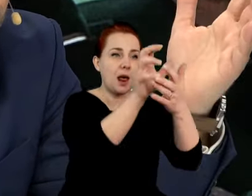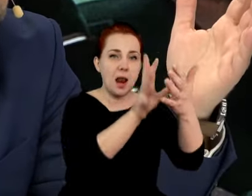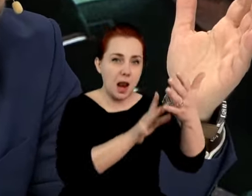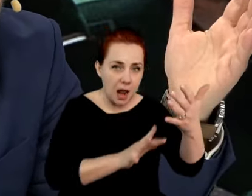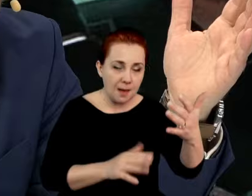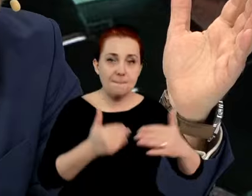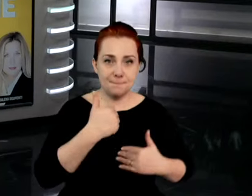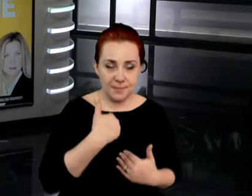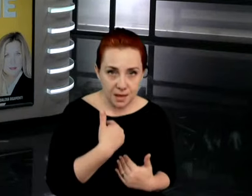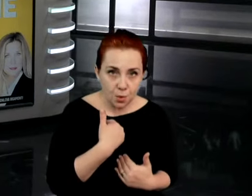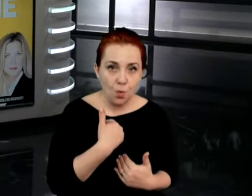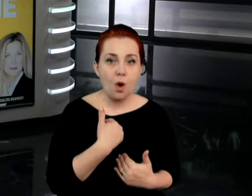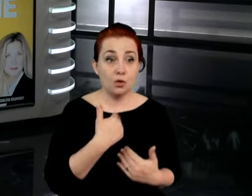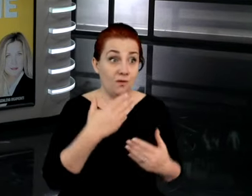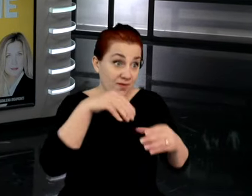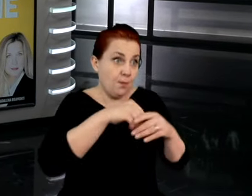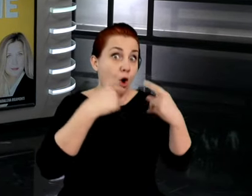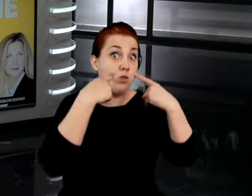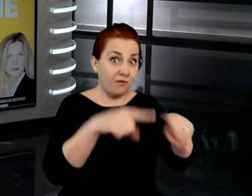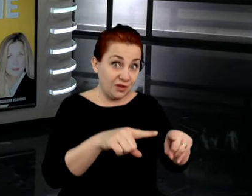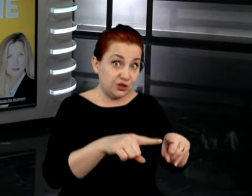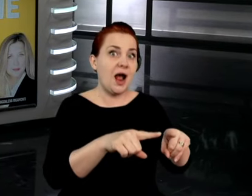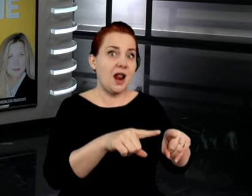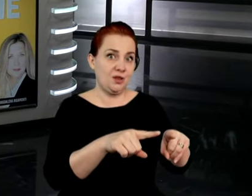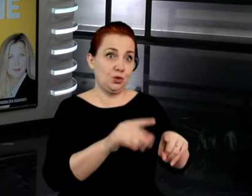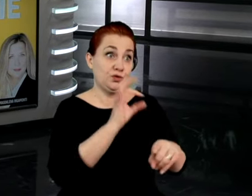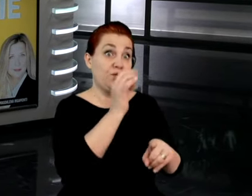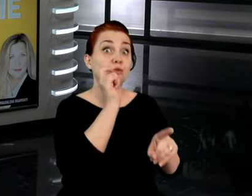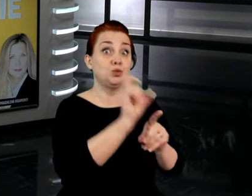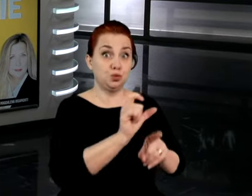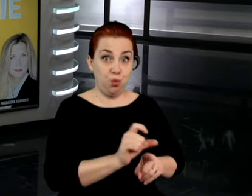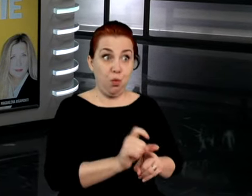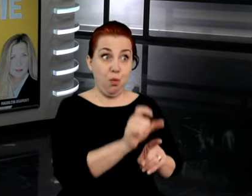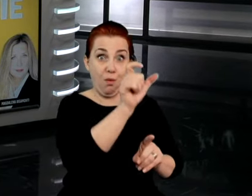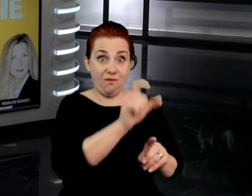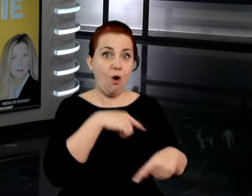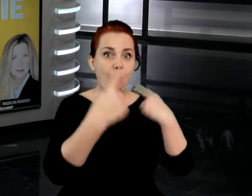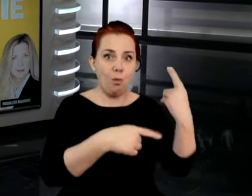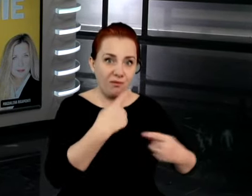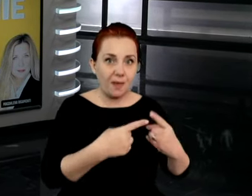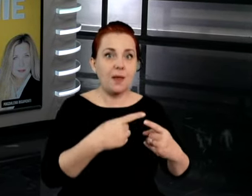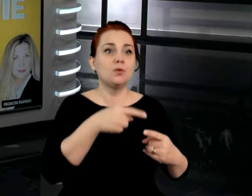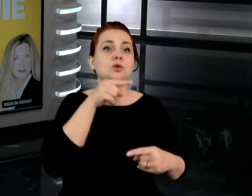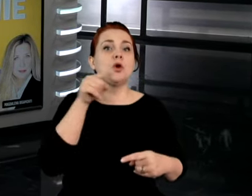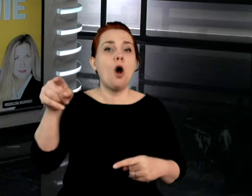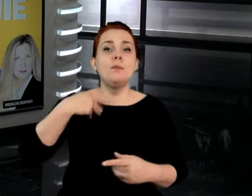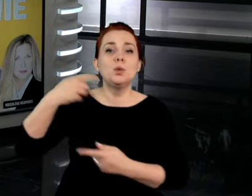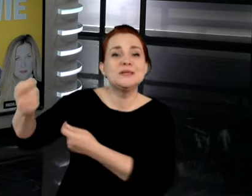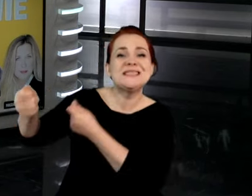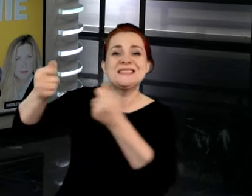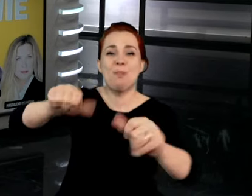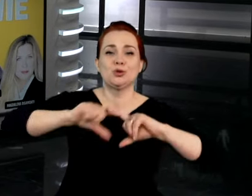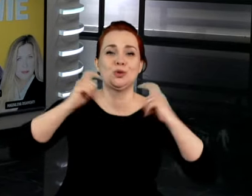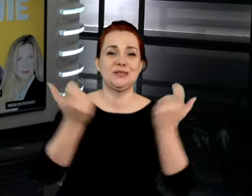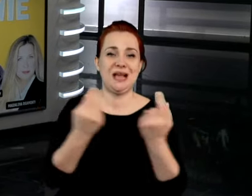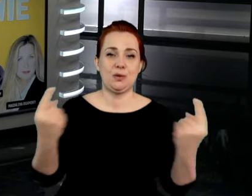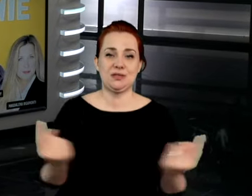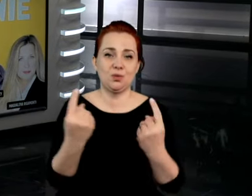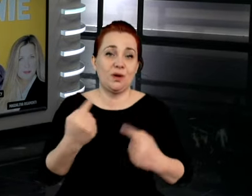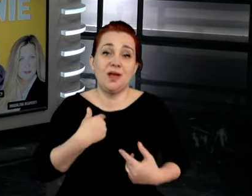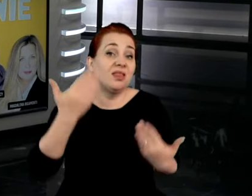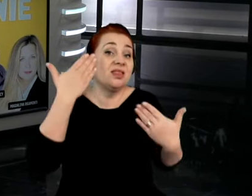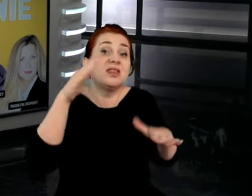z pełną odpowiedzialnością karną za to, co mówi śledczym, sponsorem całej akcji. Panie nie znam zeznań